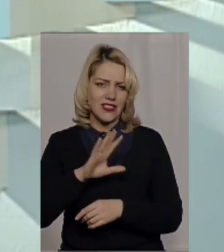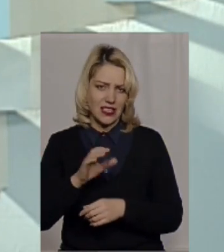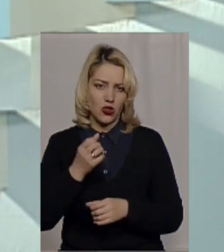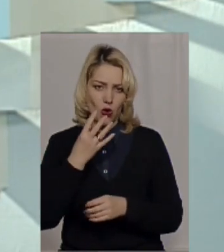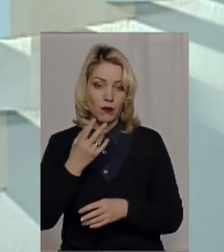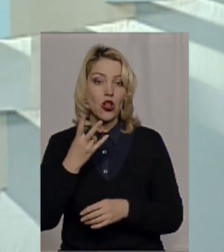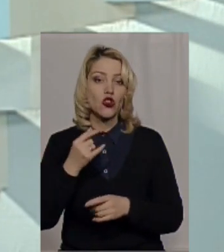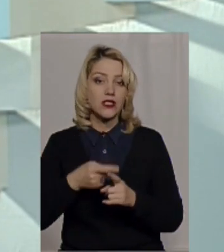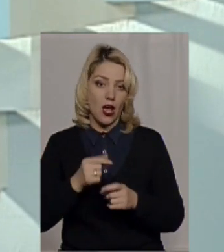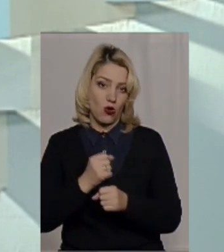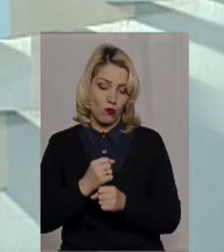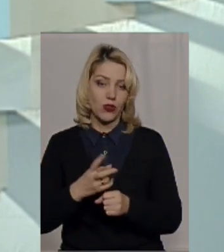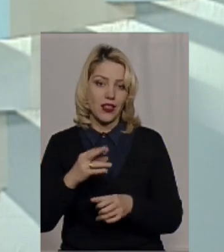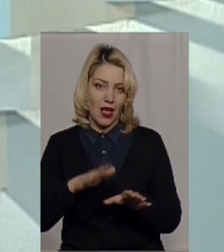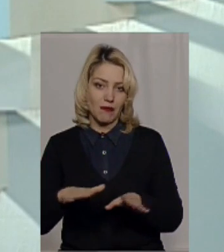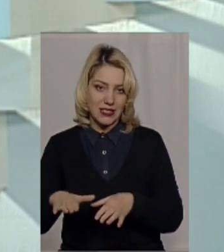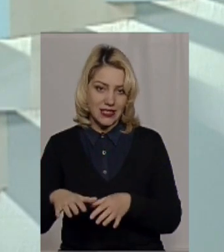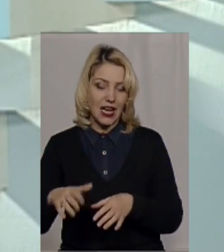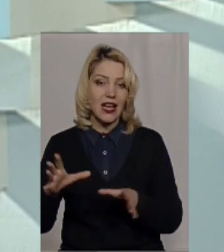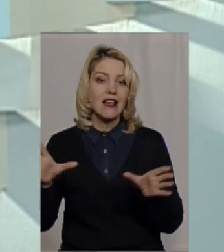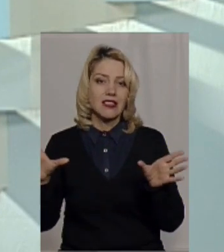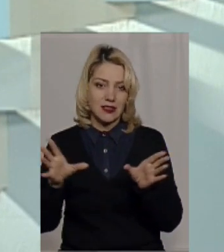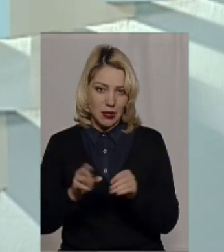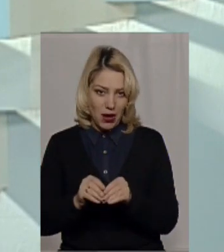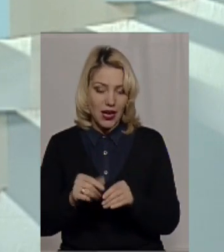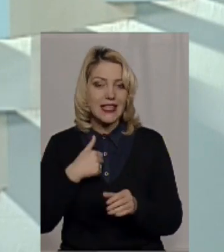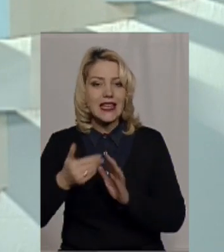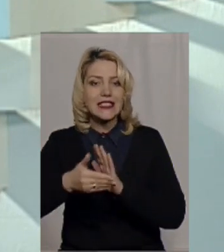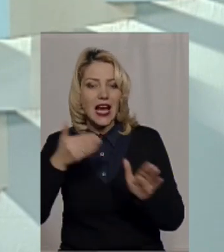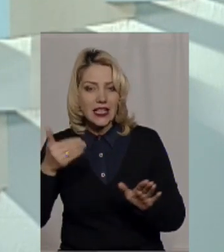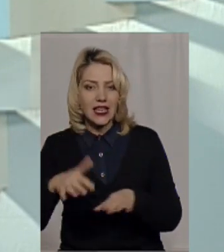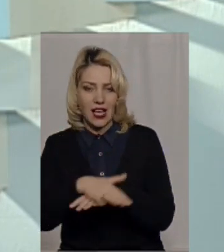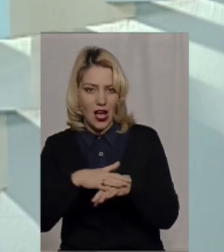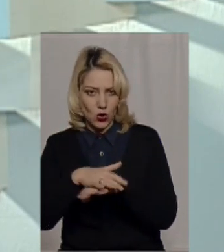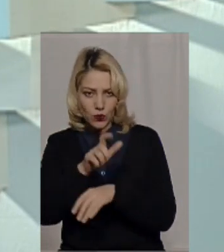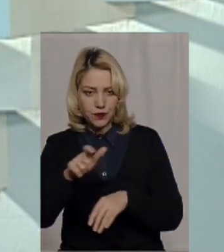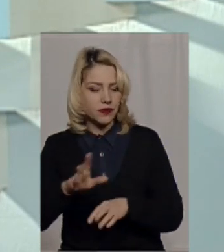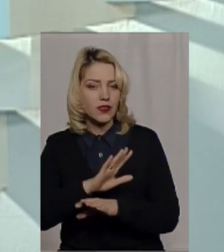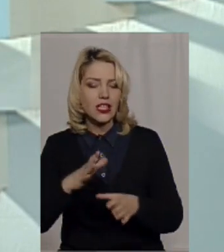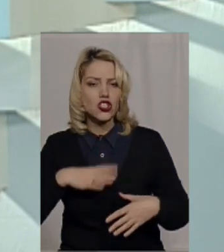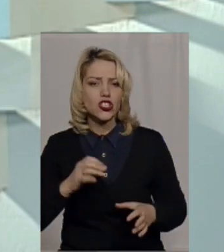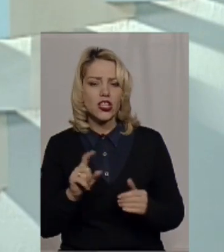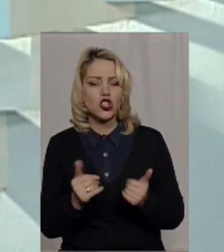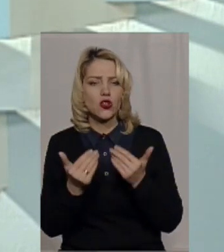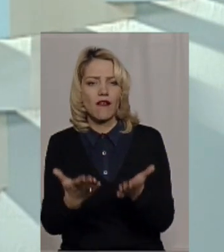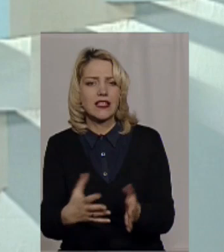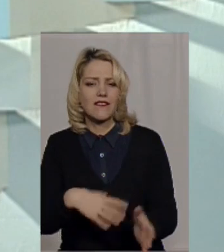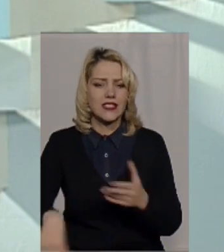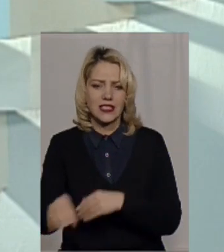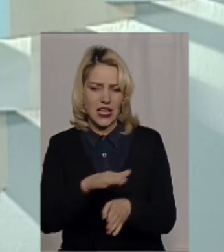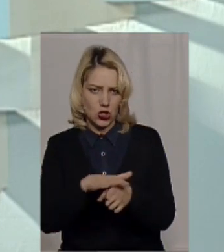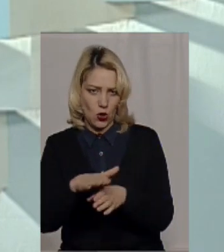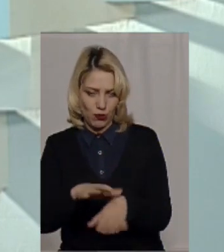робота робиться на місцях, от всіма разом. Я закликаю мешканців громад не чекати, що для вас все зробить голова.